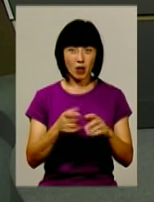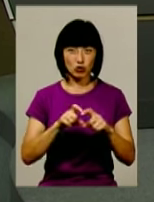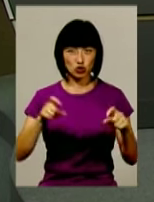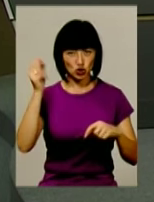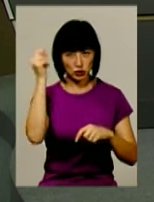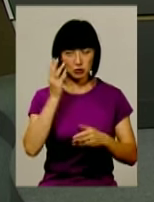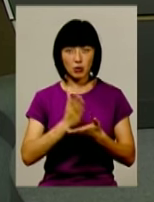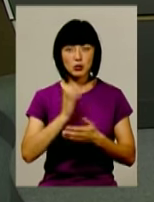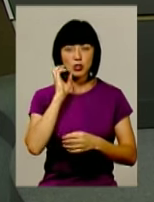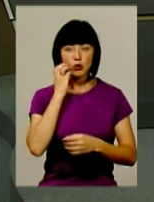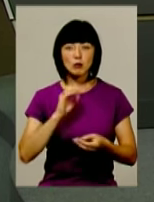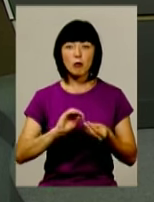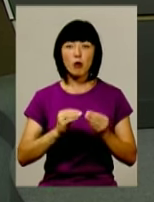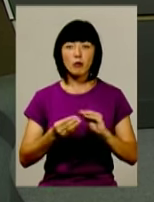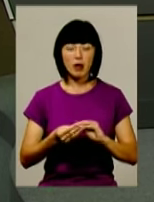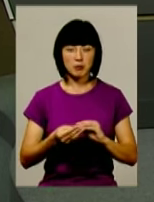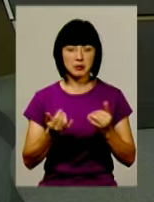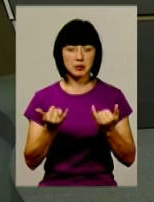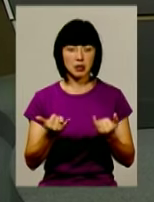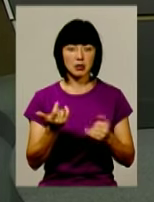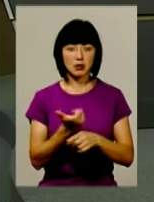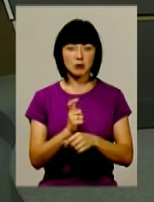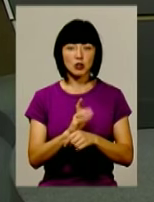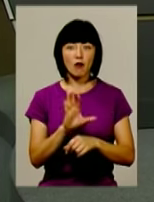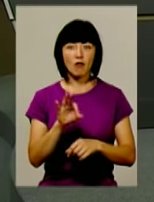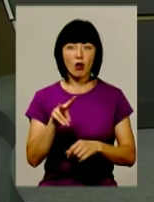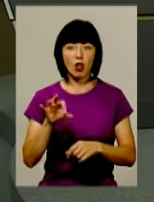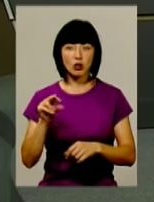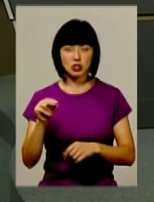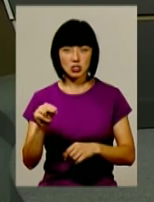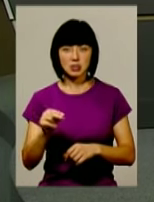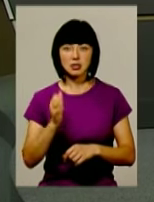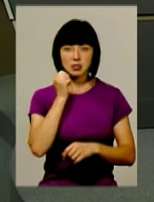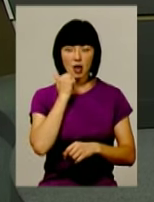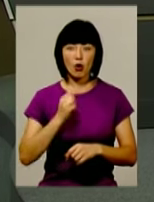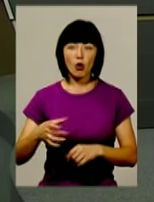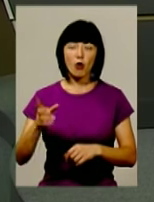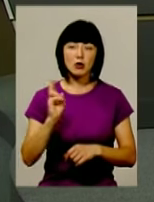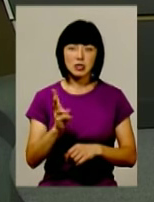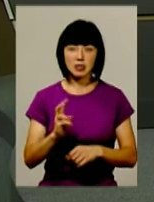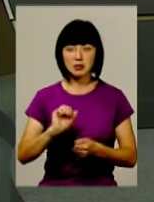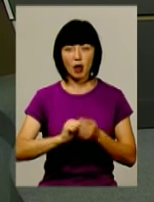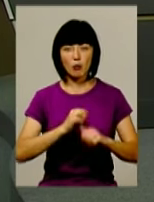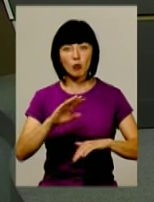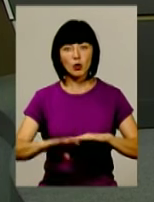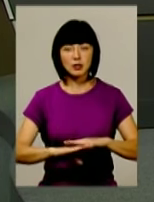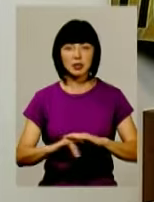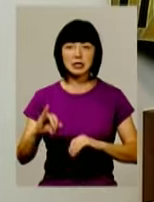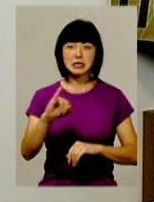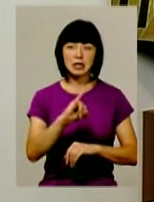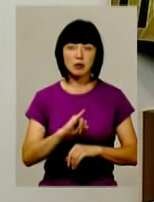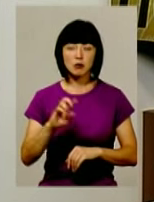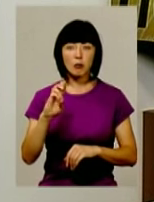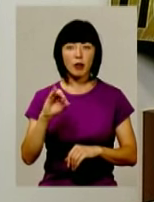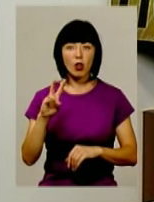досить серйозні проблеми. Це найбільше у нас в Волочийському районі, Старокостянтинівському, Кам'янець-Подільському, Ізяславському,